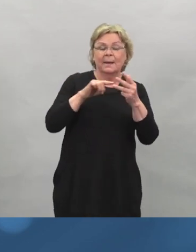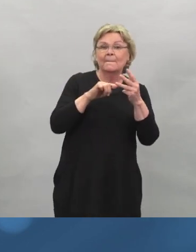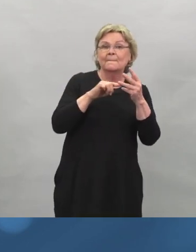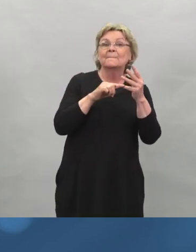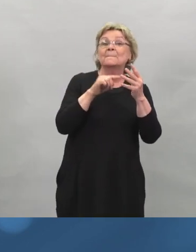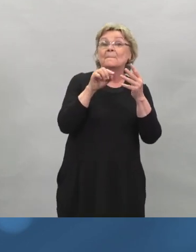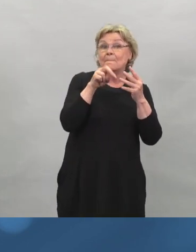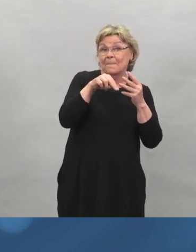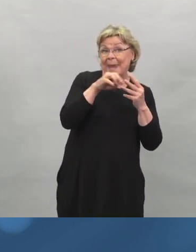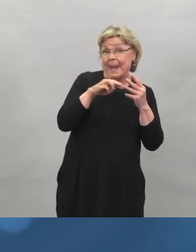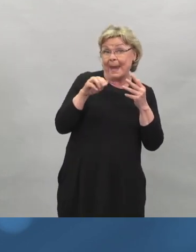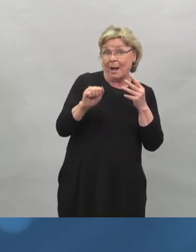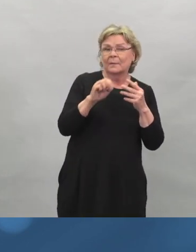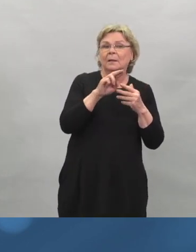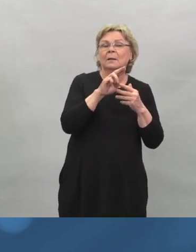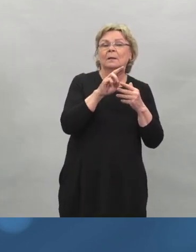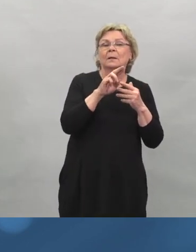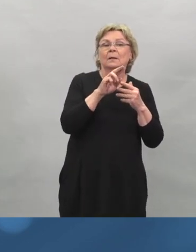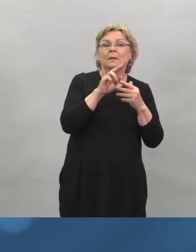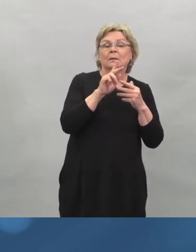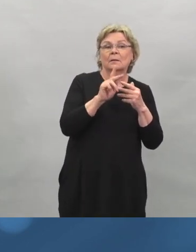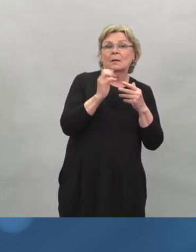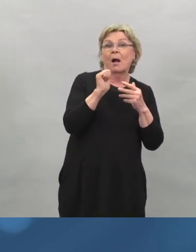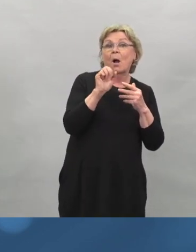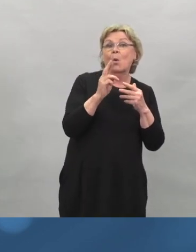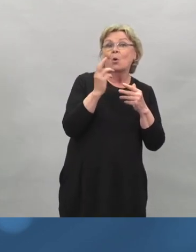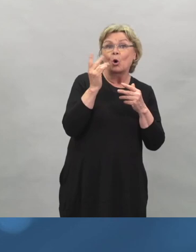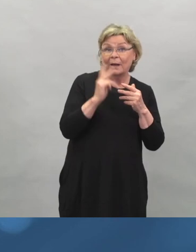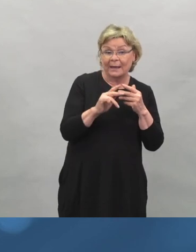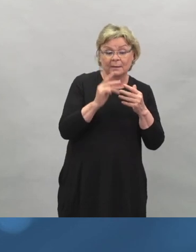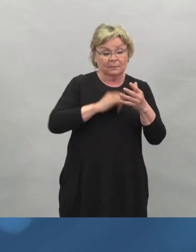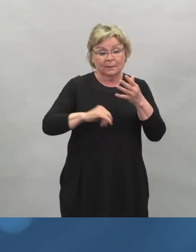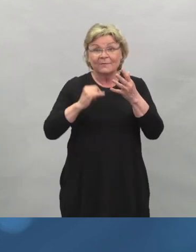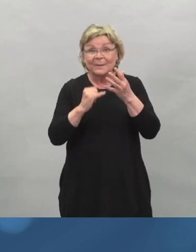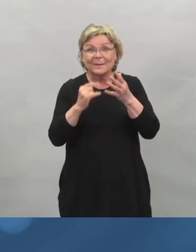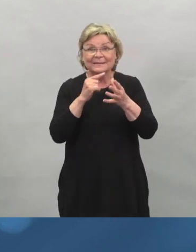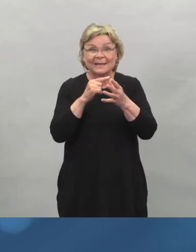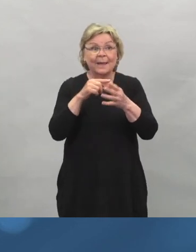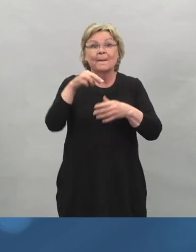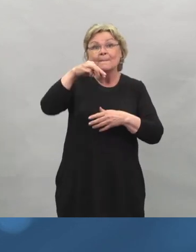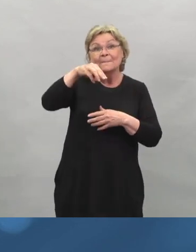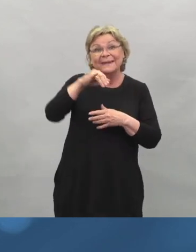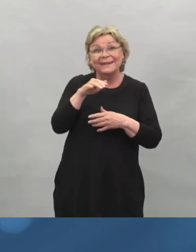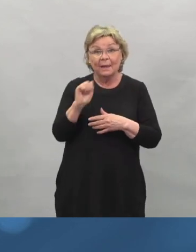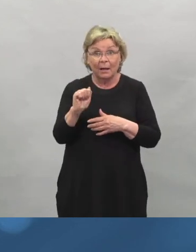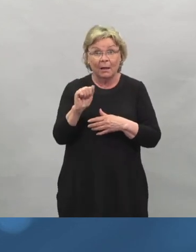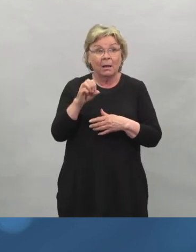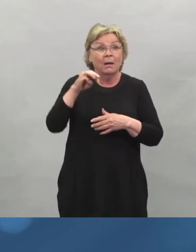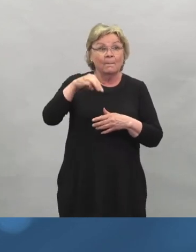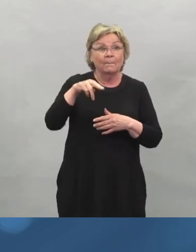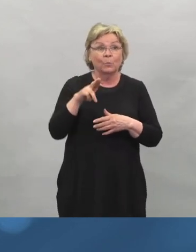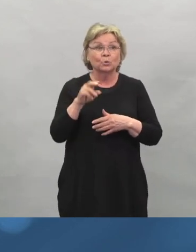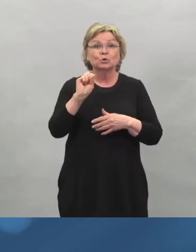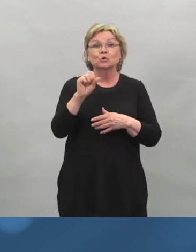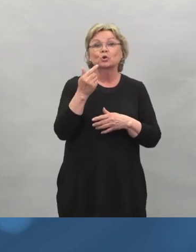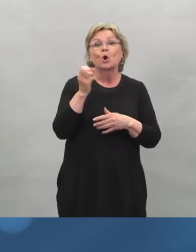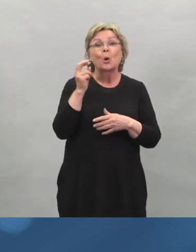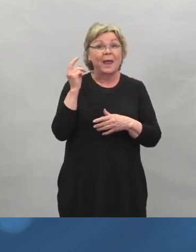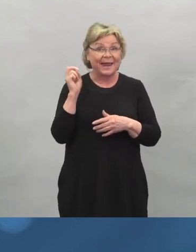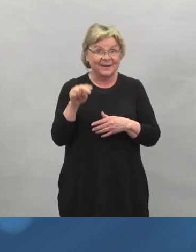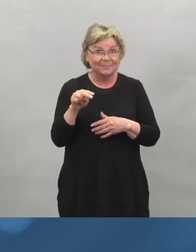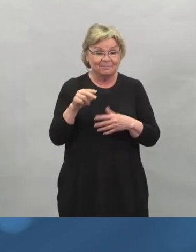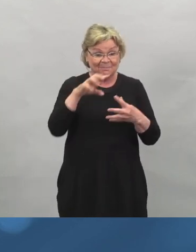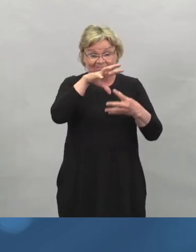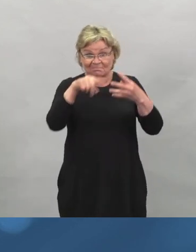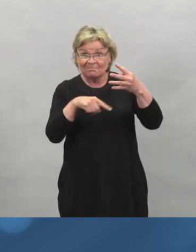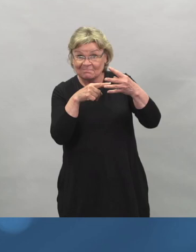ja Kelan kantapalveluista tuoteomistaja Mia Mustonen. He kertovat koronarokotusten etenemisestä,